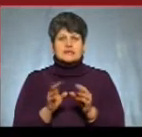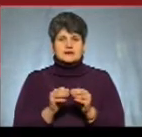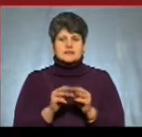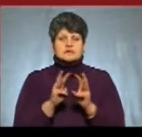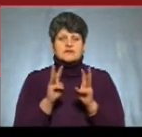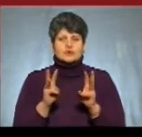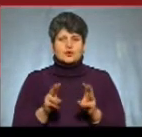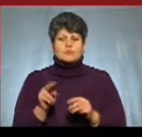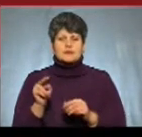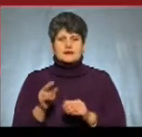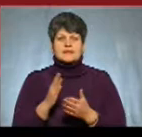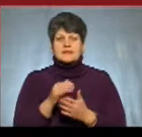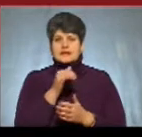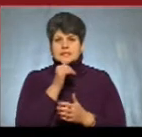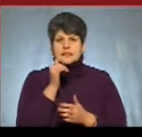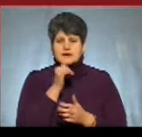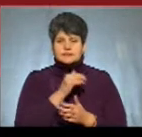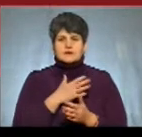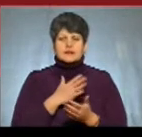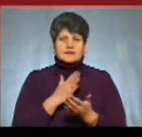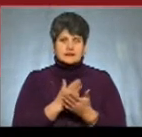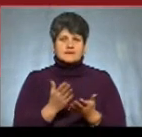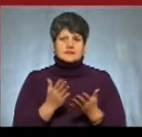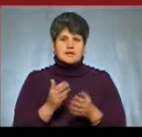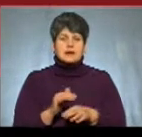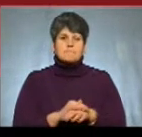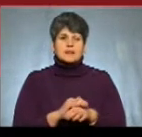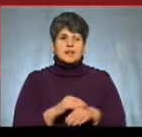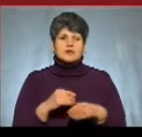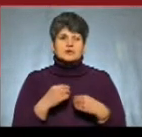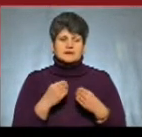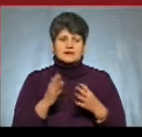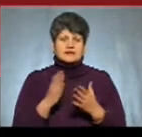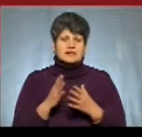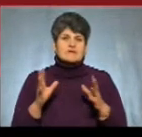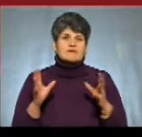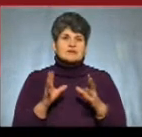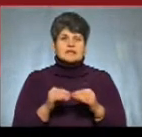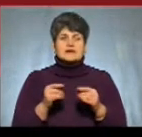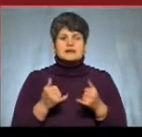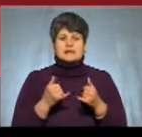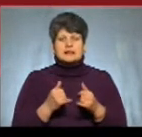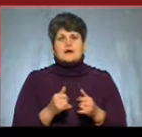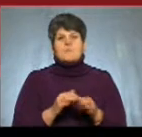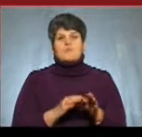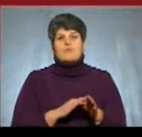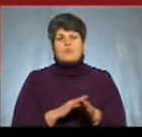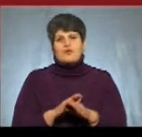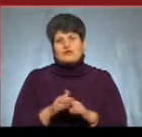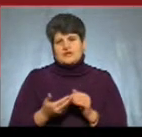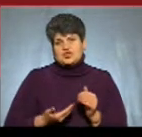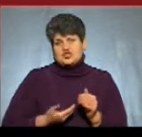у нас є таєнство, є визнання, є благодать. Тобто є все для повноти життя